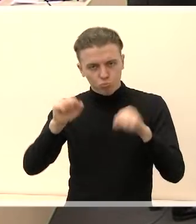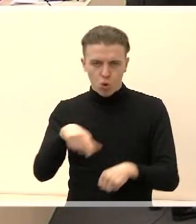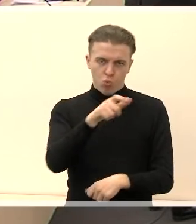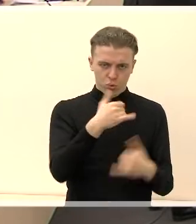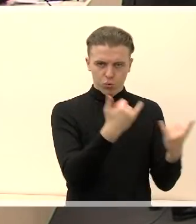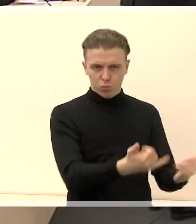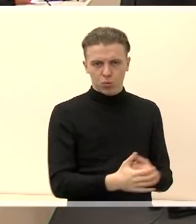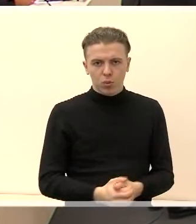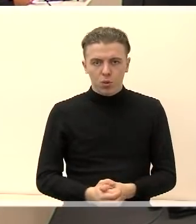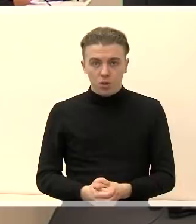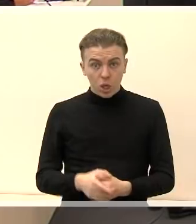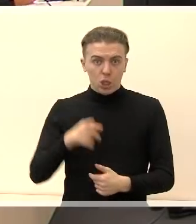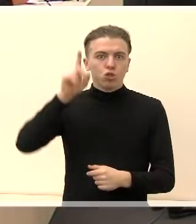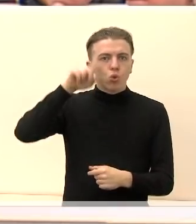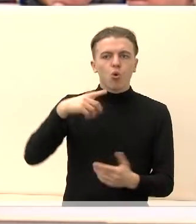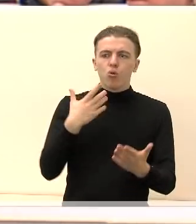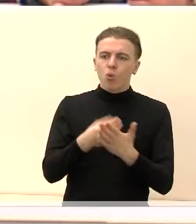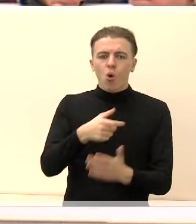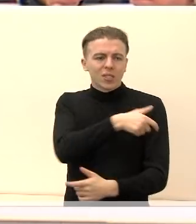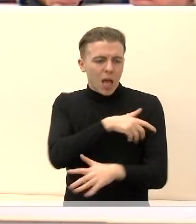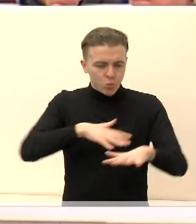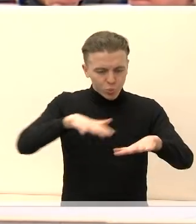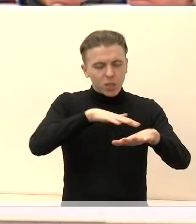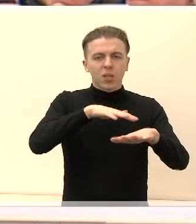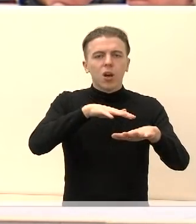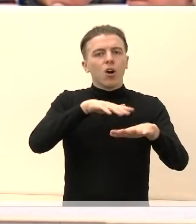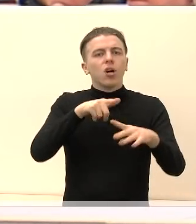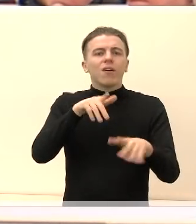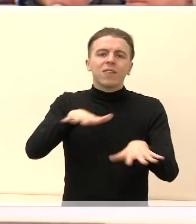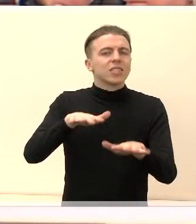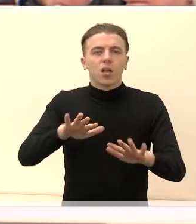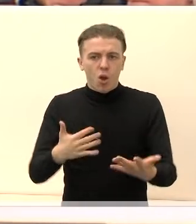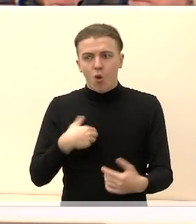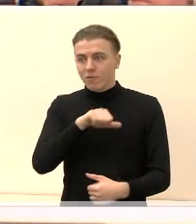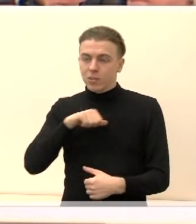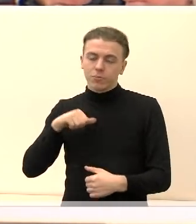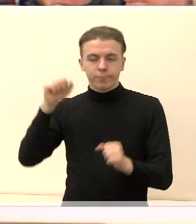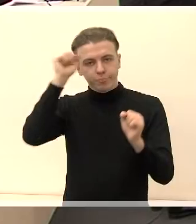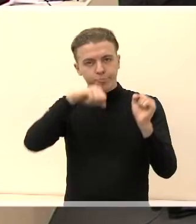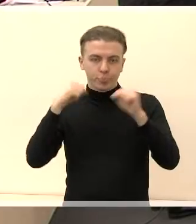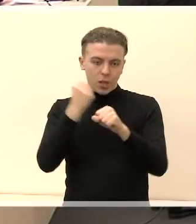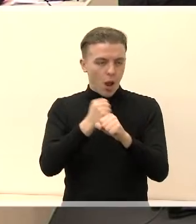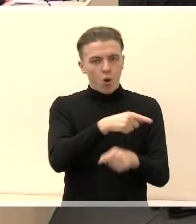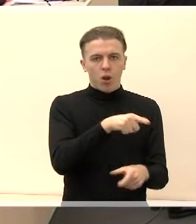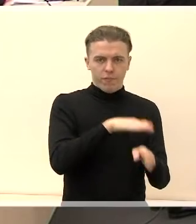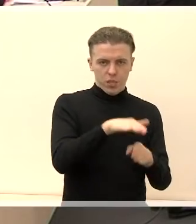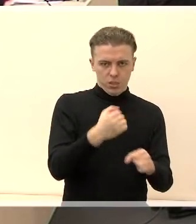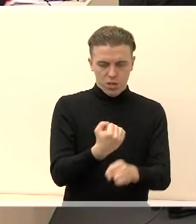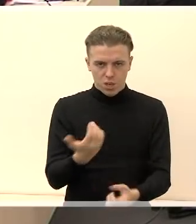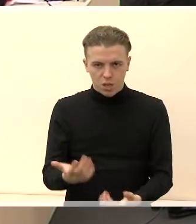Kad žinotų, kas vyksta jų jų seniūnaitėjo tiesiog. Mes dabar statom visi, kas ką norim. Prašau.